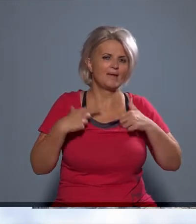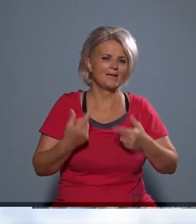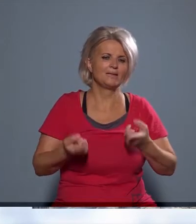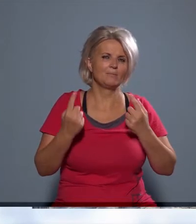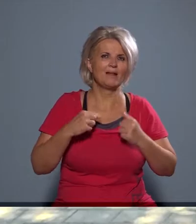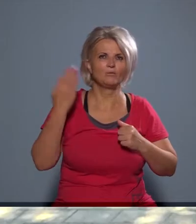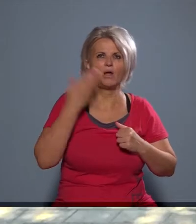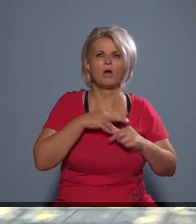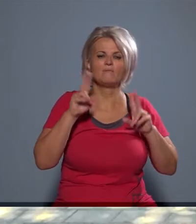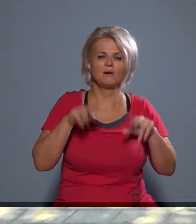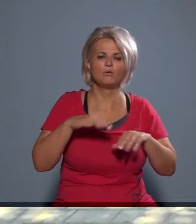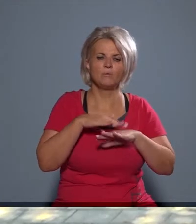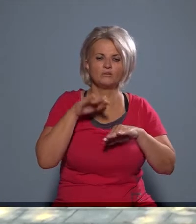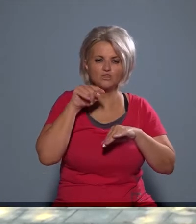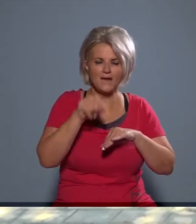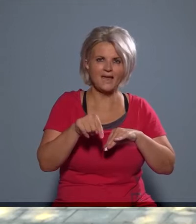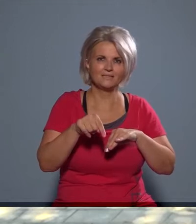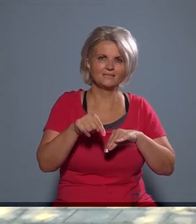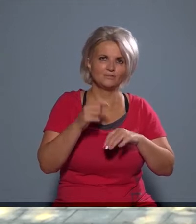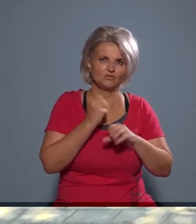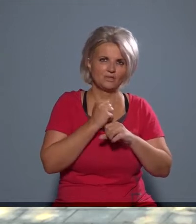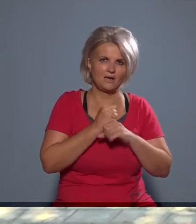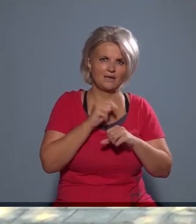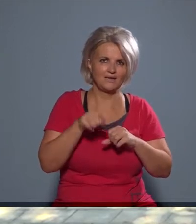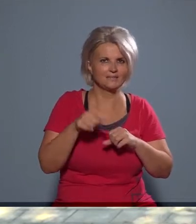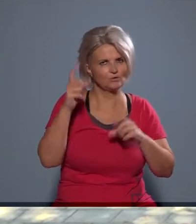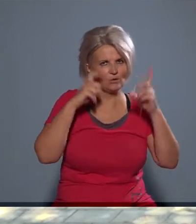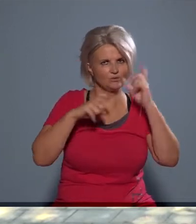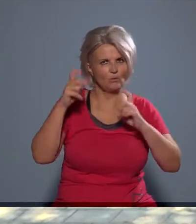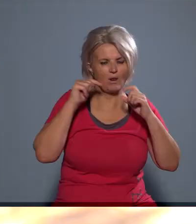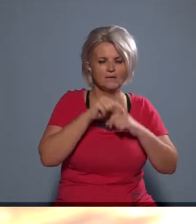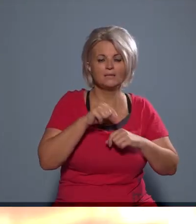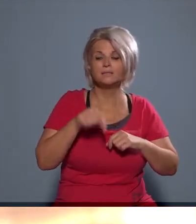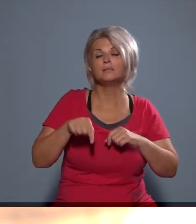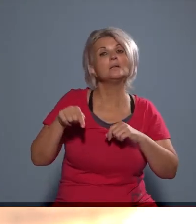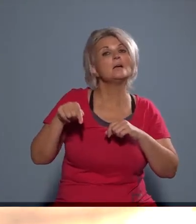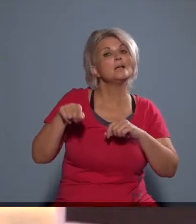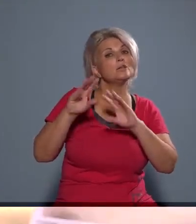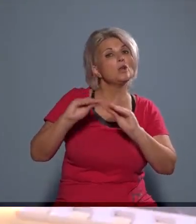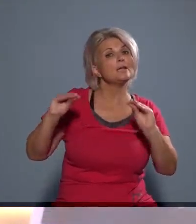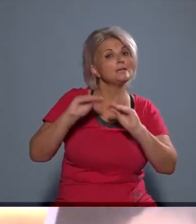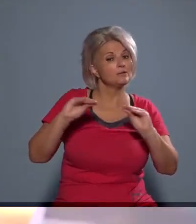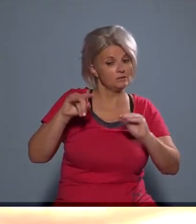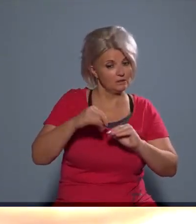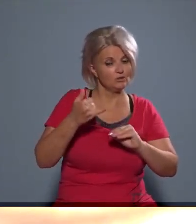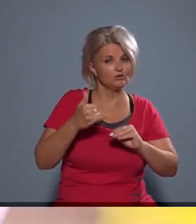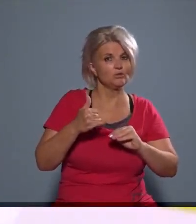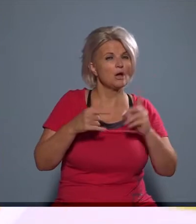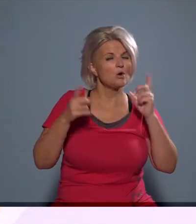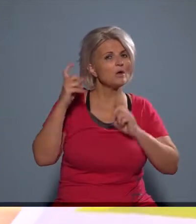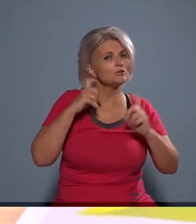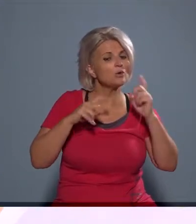lehet belőle élni, hogyha az ember tényleg csak körül gondolkozik. Neked azért a tanítás is bekapcsolódott az